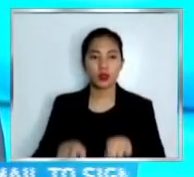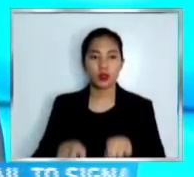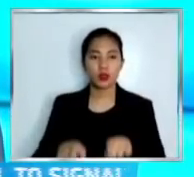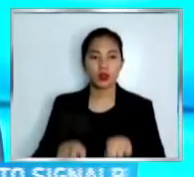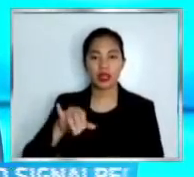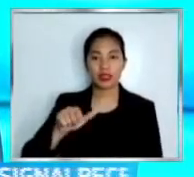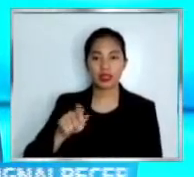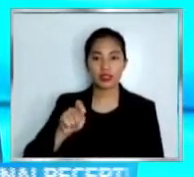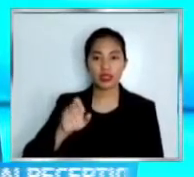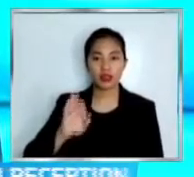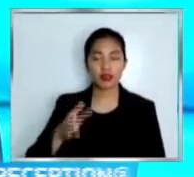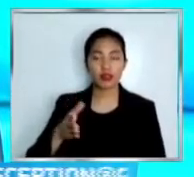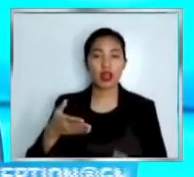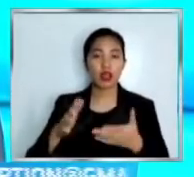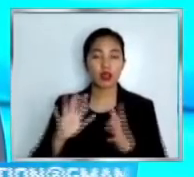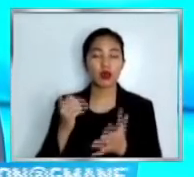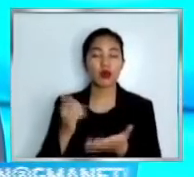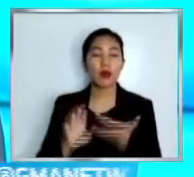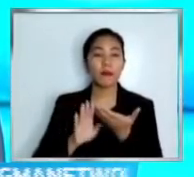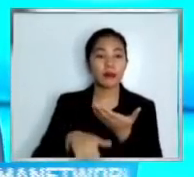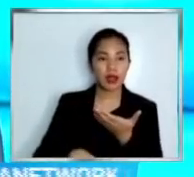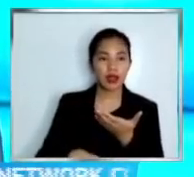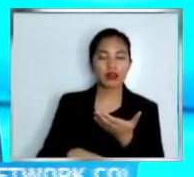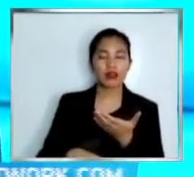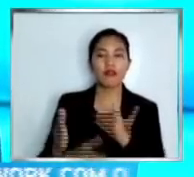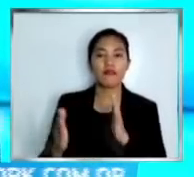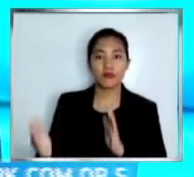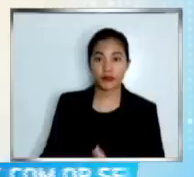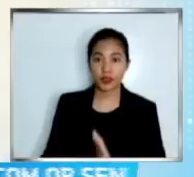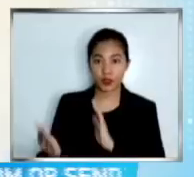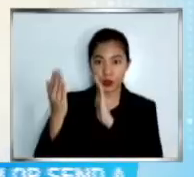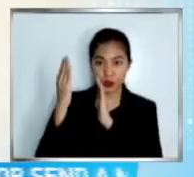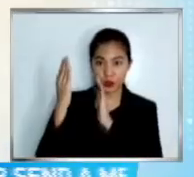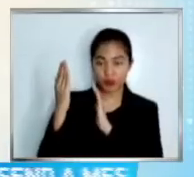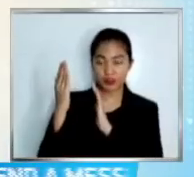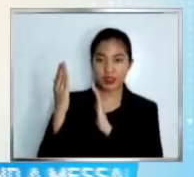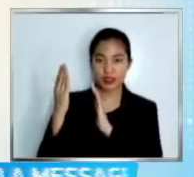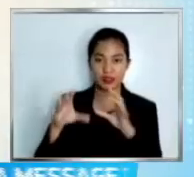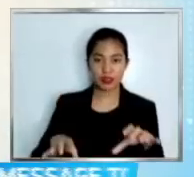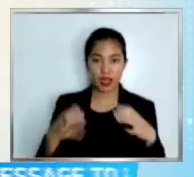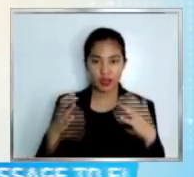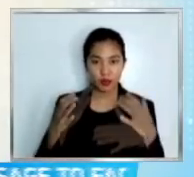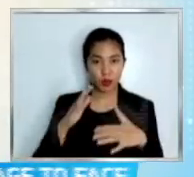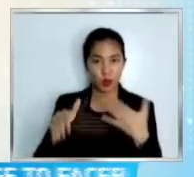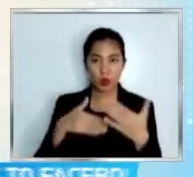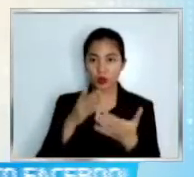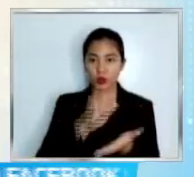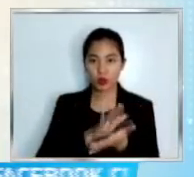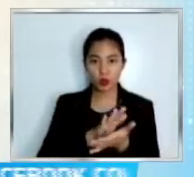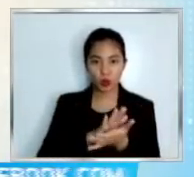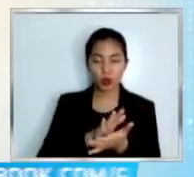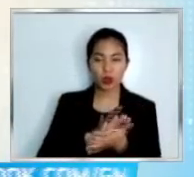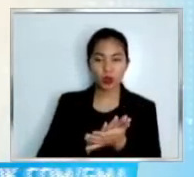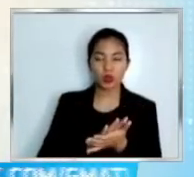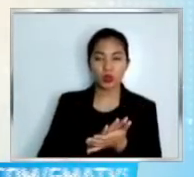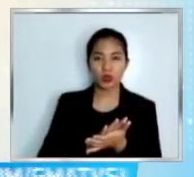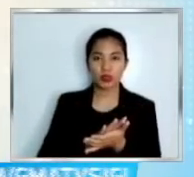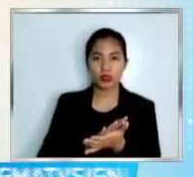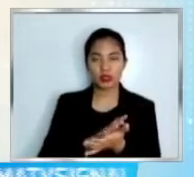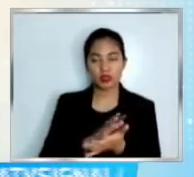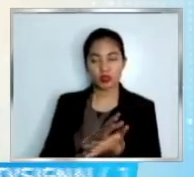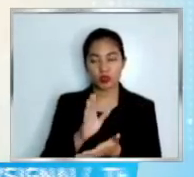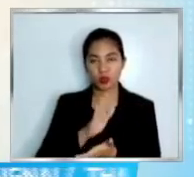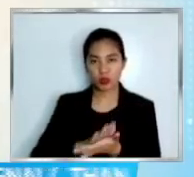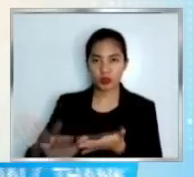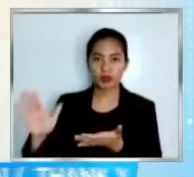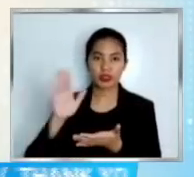ang pagbabalik ng face-to-face classes sa lahat ng unibersidad at kolehyo sa mga lugar na nasa Alert Level 3 pababa. Pinanong namin tungkol dito